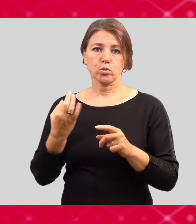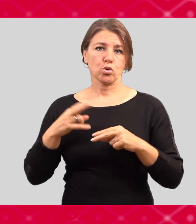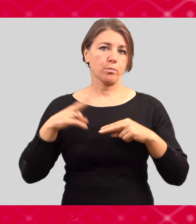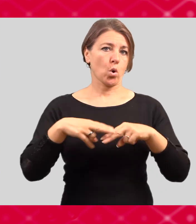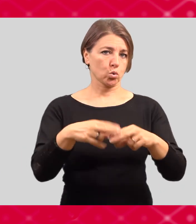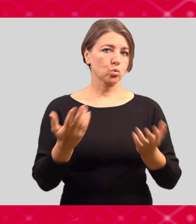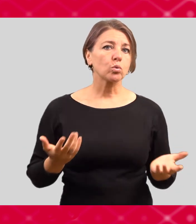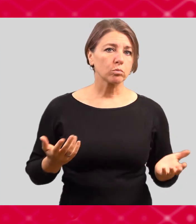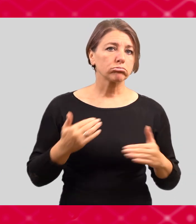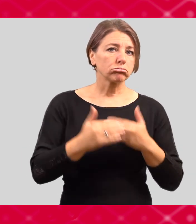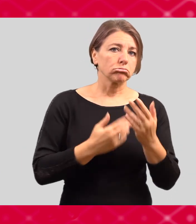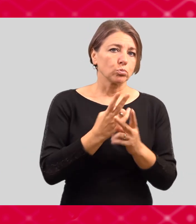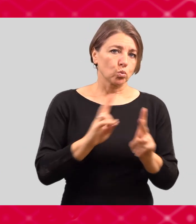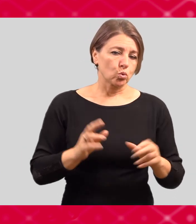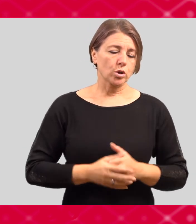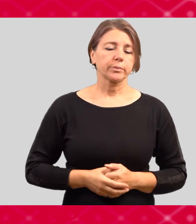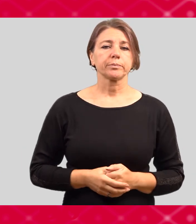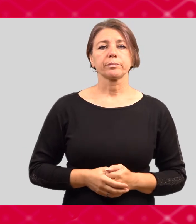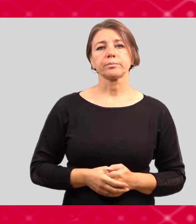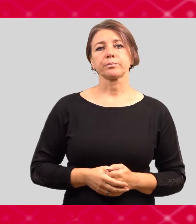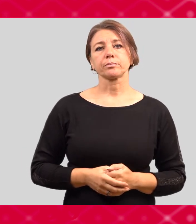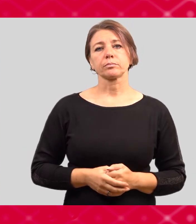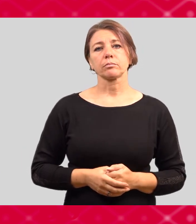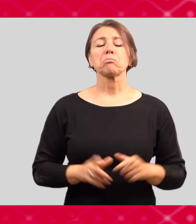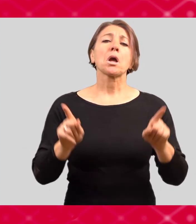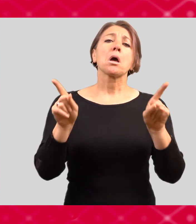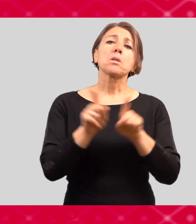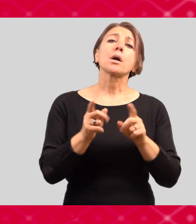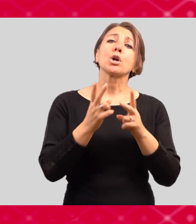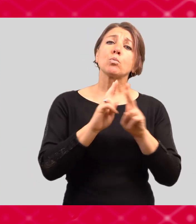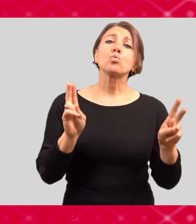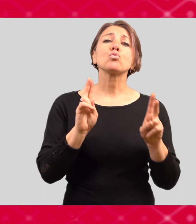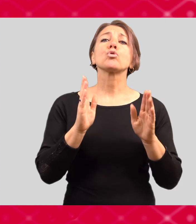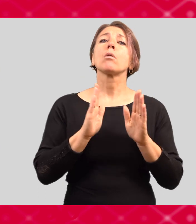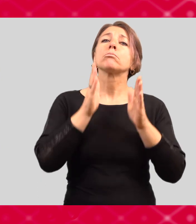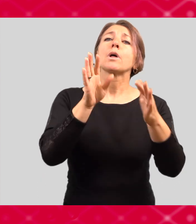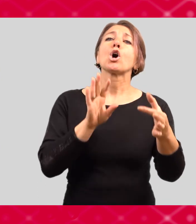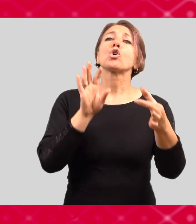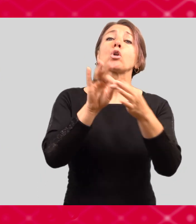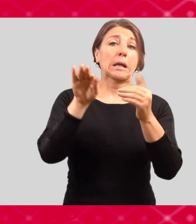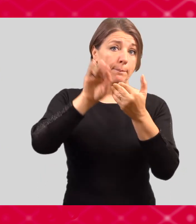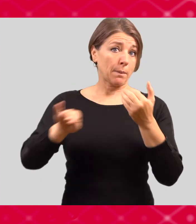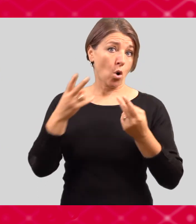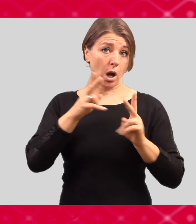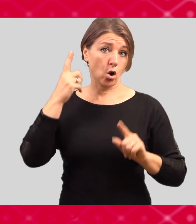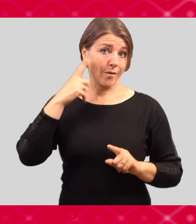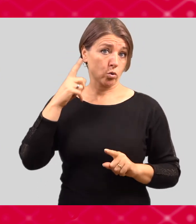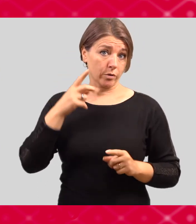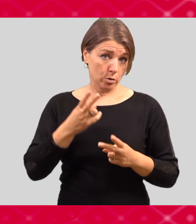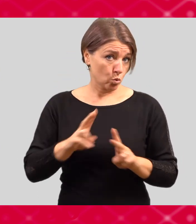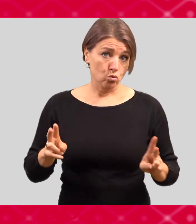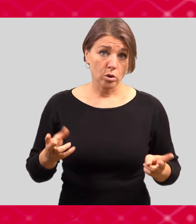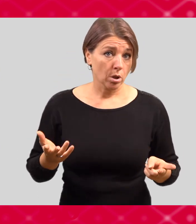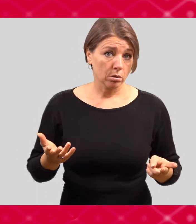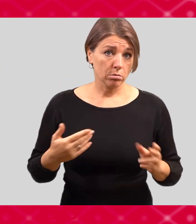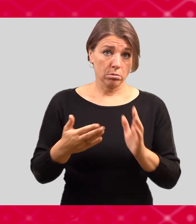organizace odborné, které se zabývají tématem sexuálního obtěžování. Můžete případně kontaktovat i Centrum